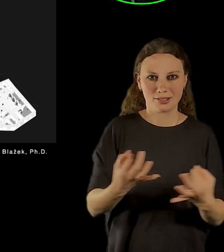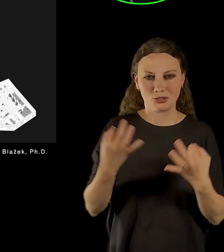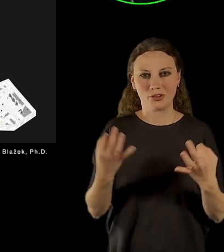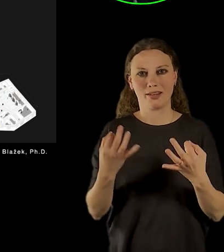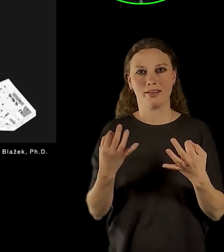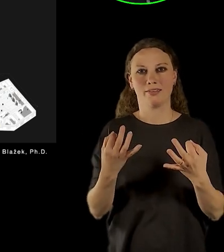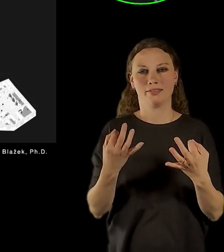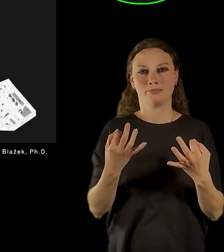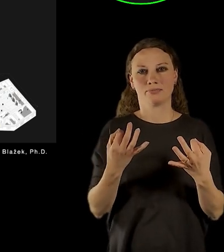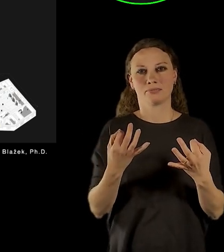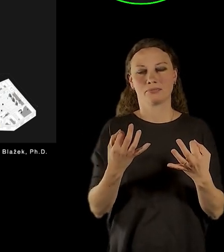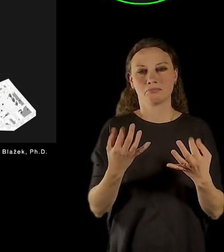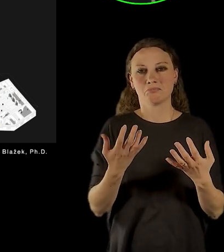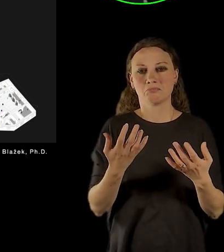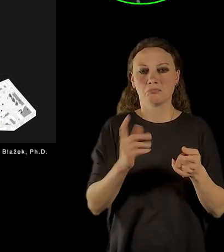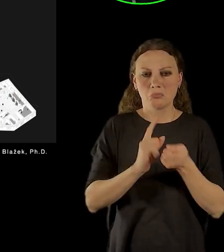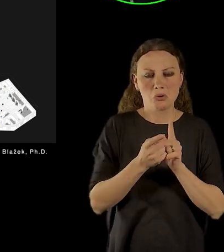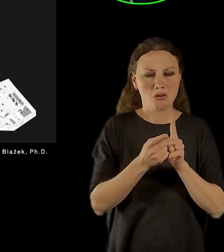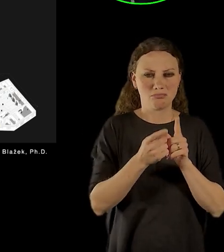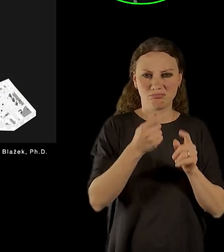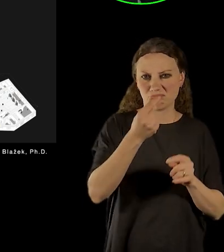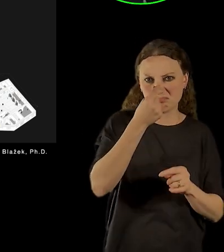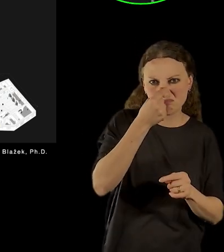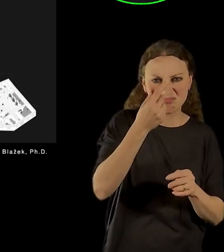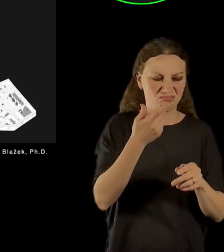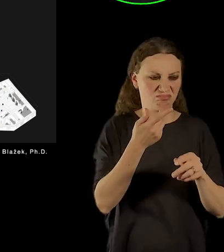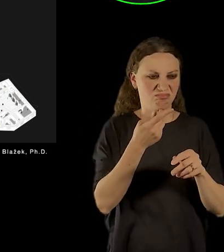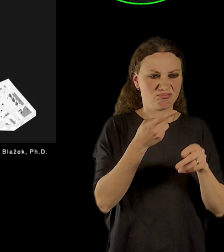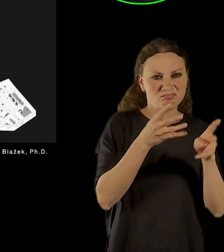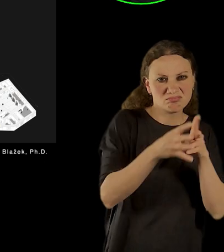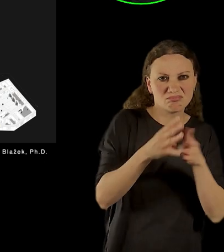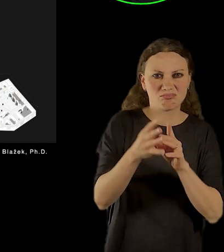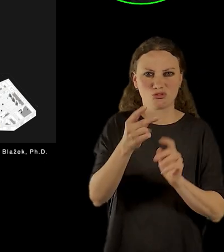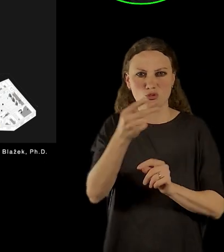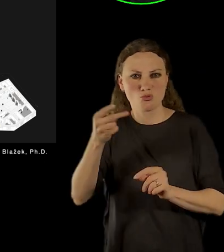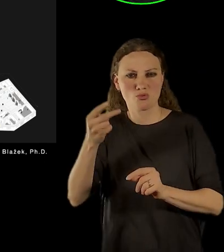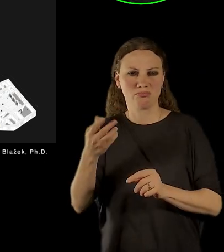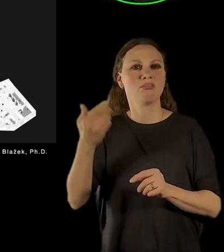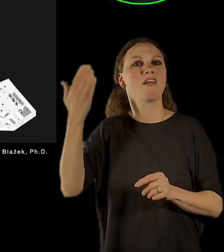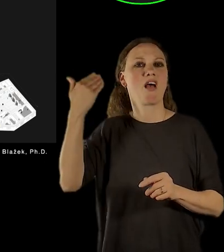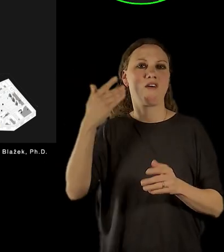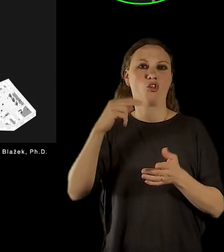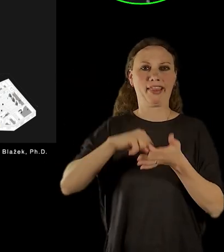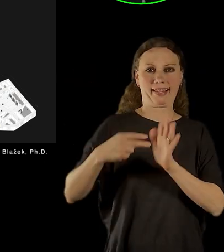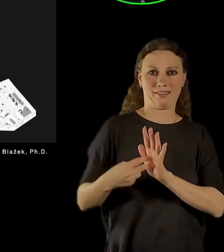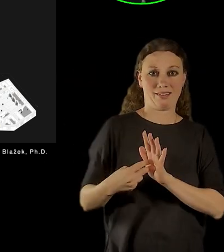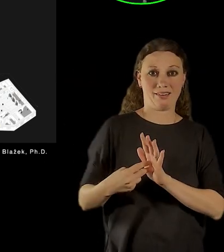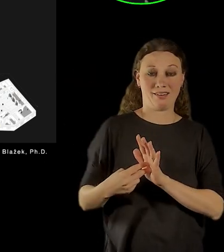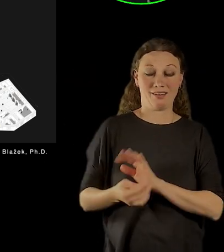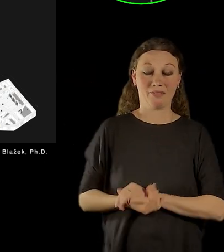byly používané ke sledování, ale zároveň je nástroje, které, technika, která byla používaná opozicí, takže